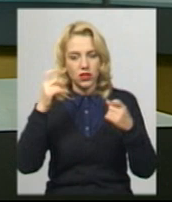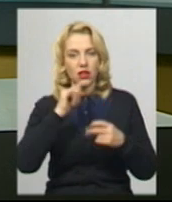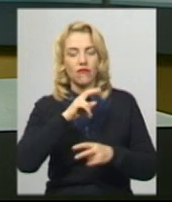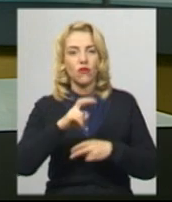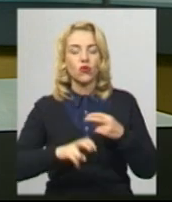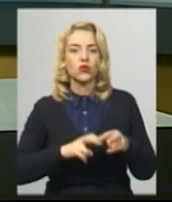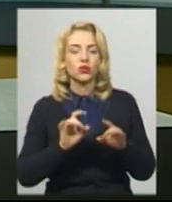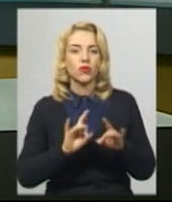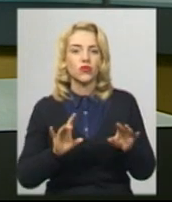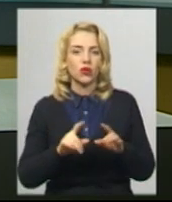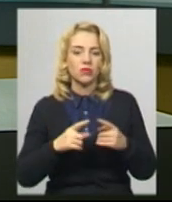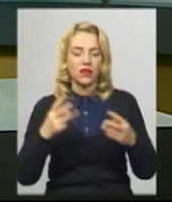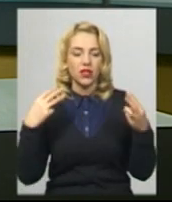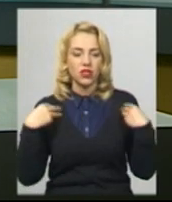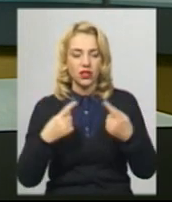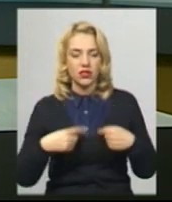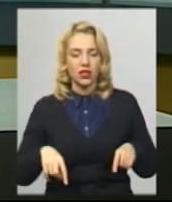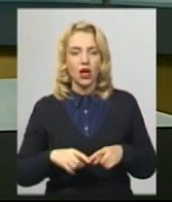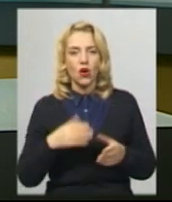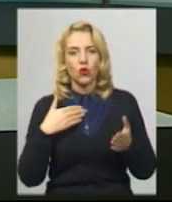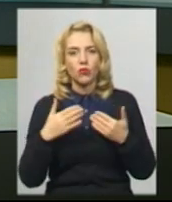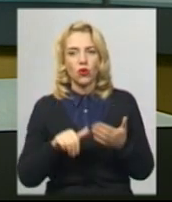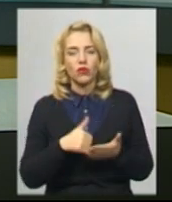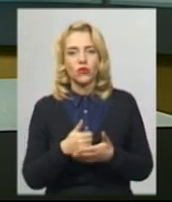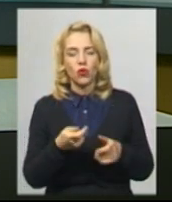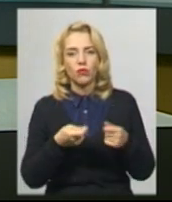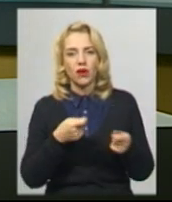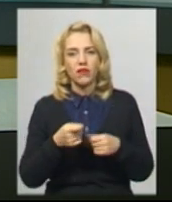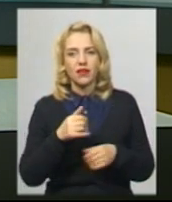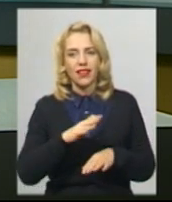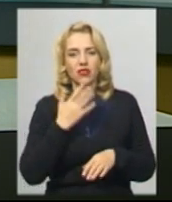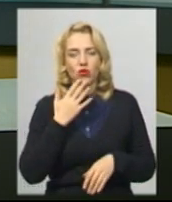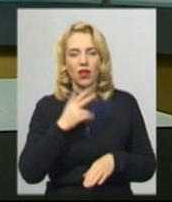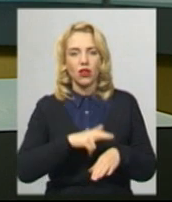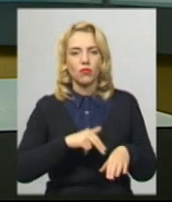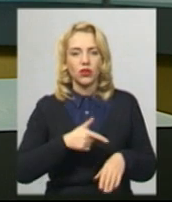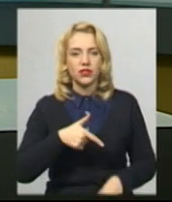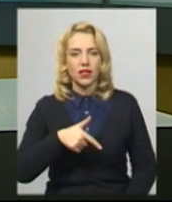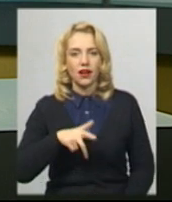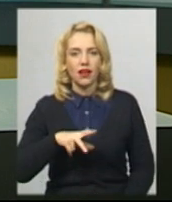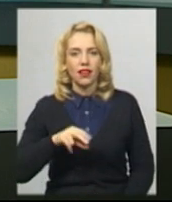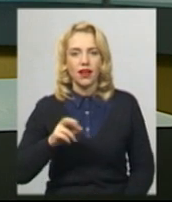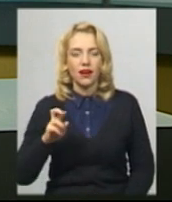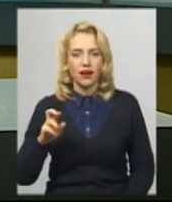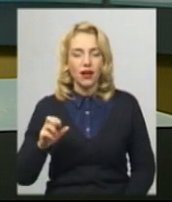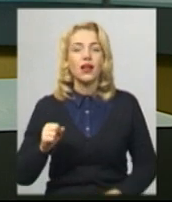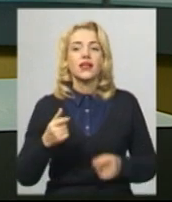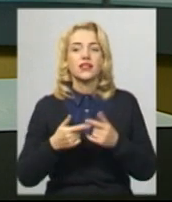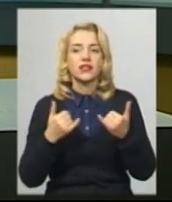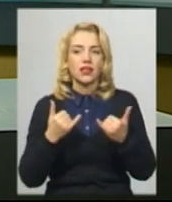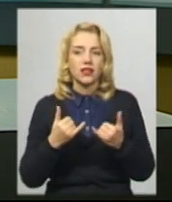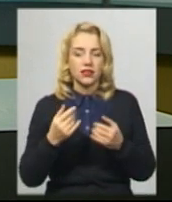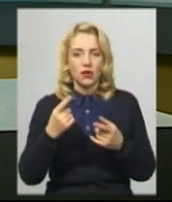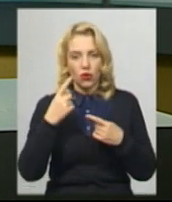Повідомила начальник сектору комунікації Головного управління Нацполіції в області Інна Глега. За її словами, наразі про підозру